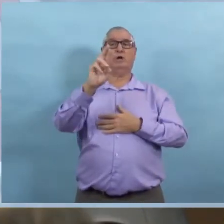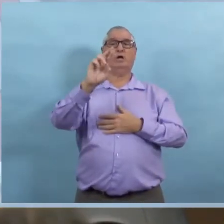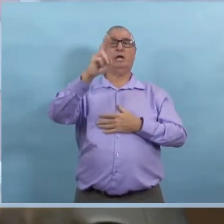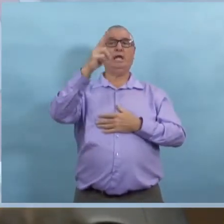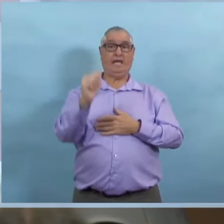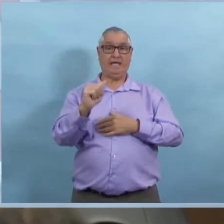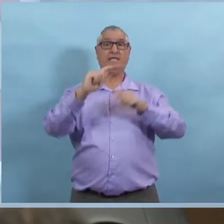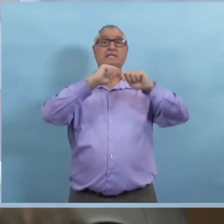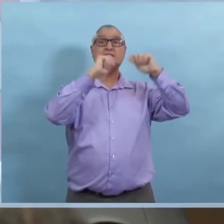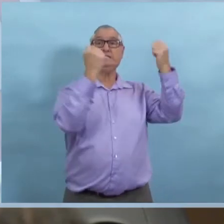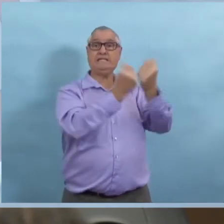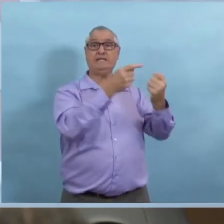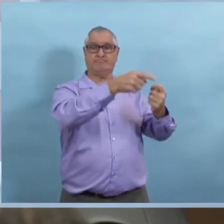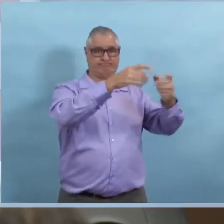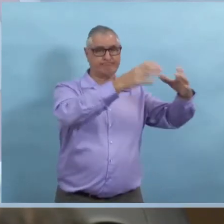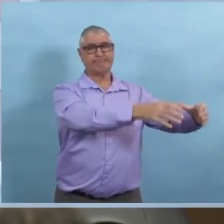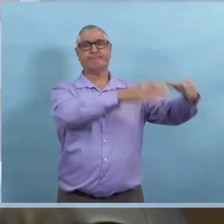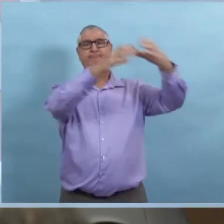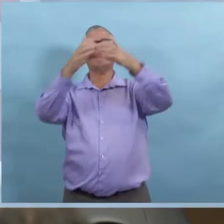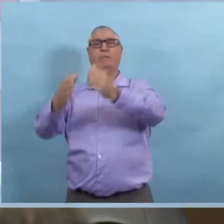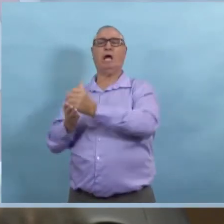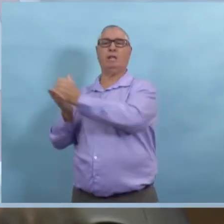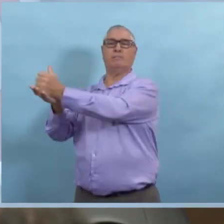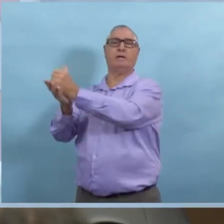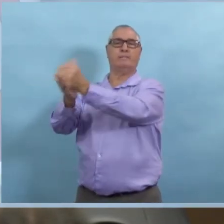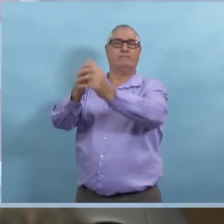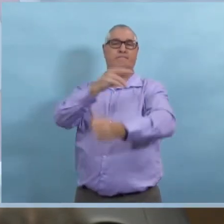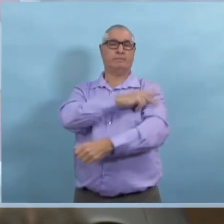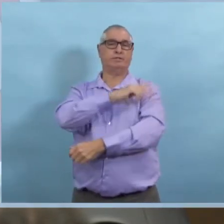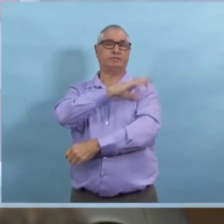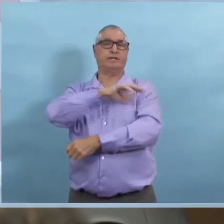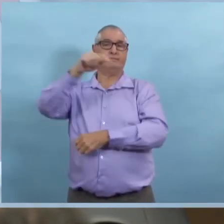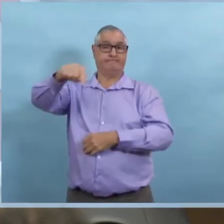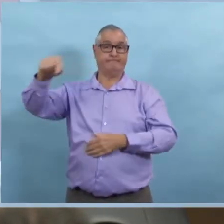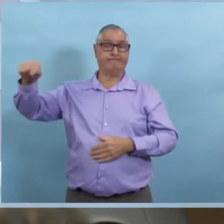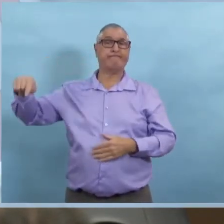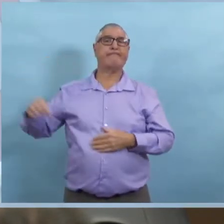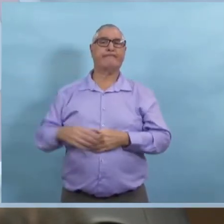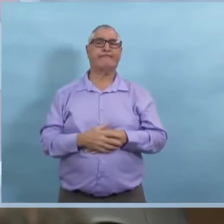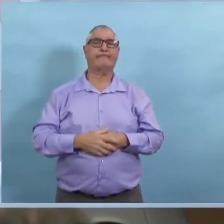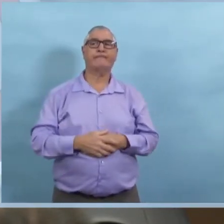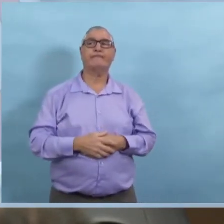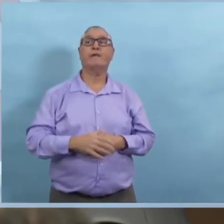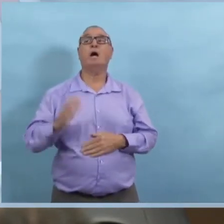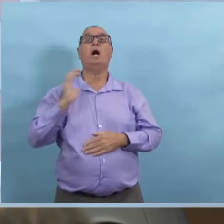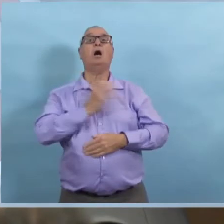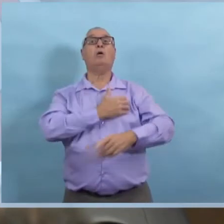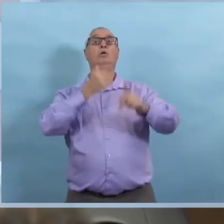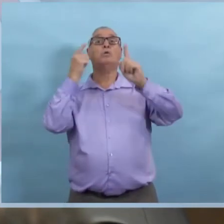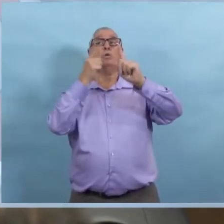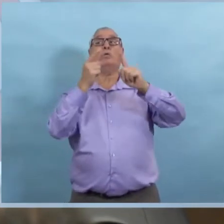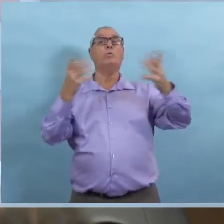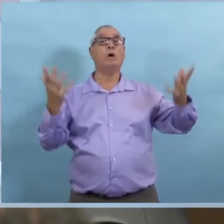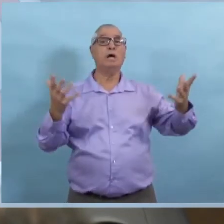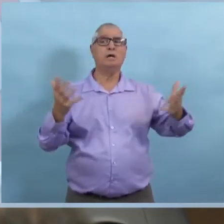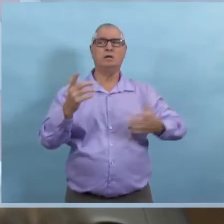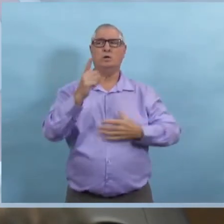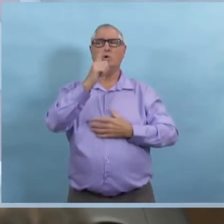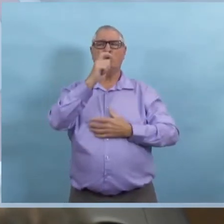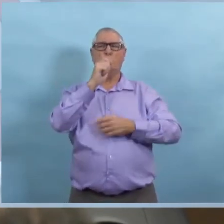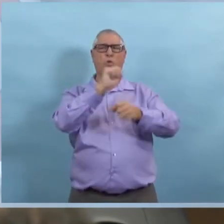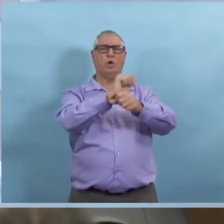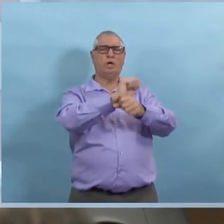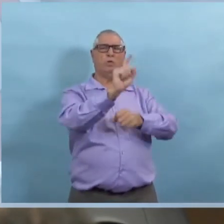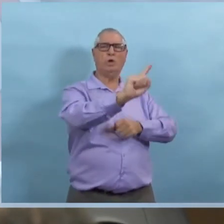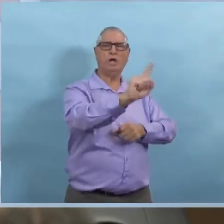réponse de l'Office régional de la santé de Winnipeg. Nous avons réglé les questions au niveau du personnel. Il y a des méthodes pour essayer d